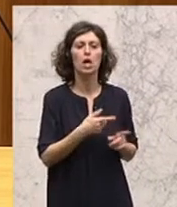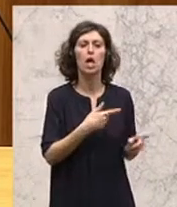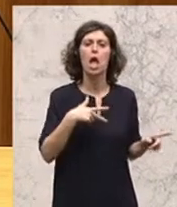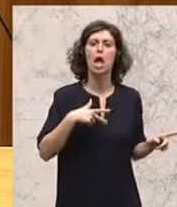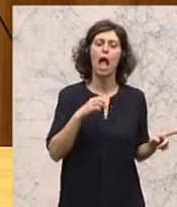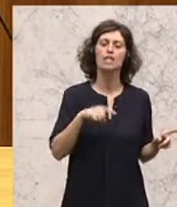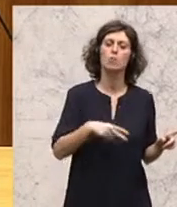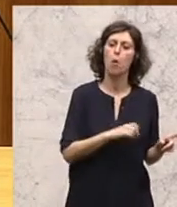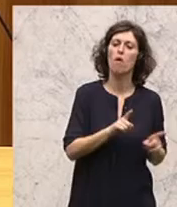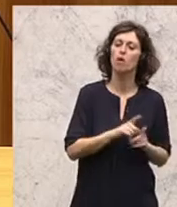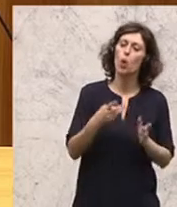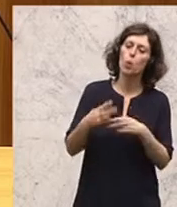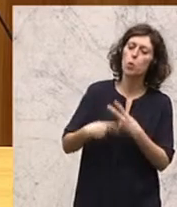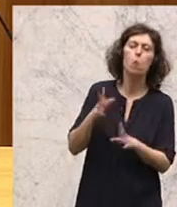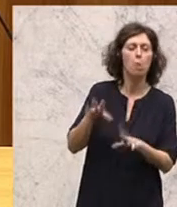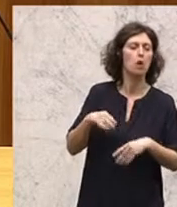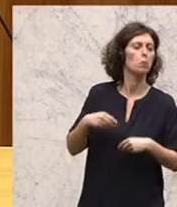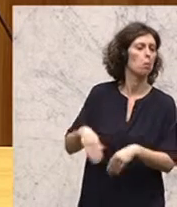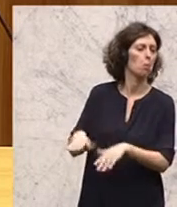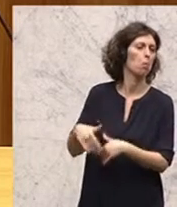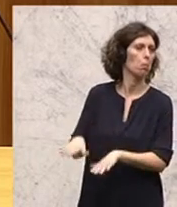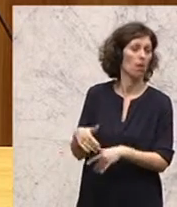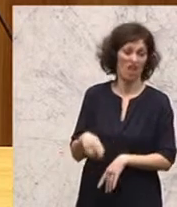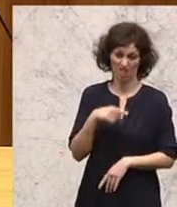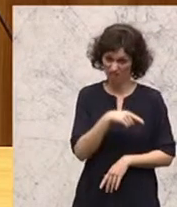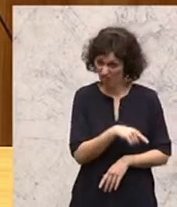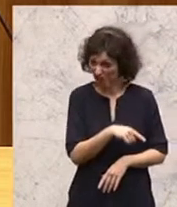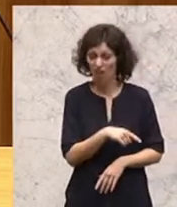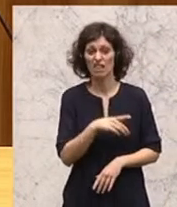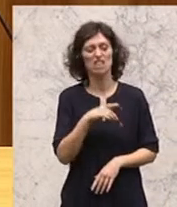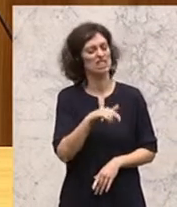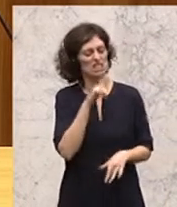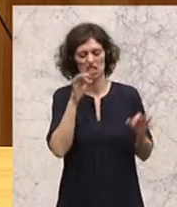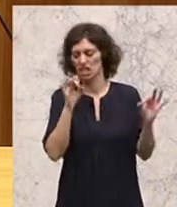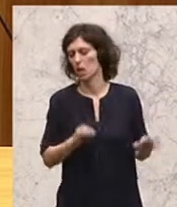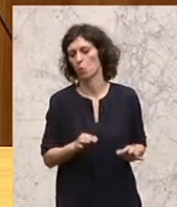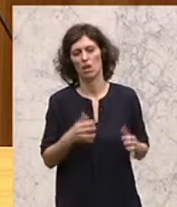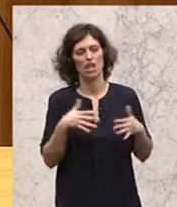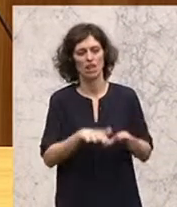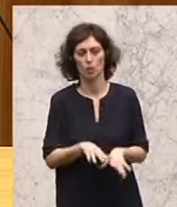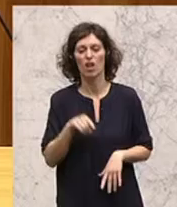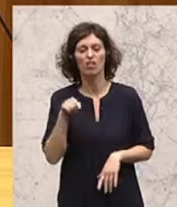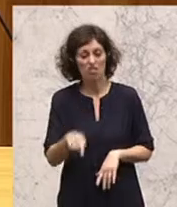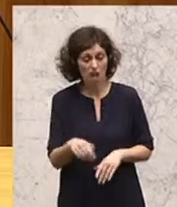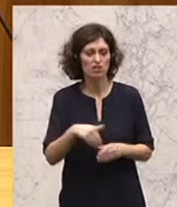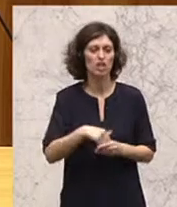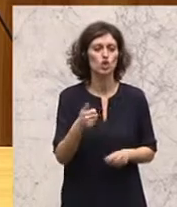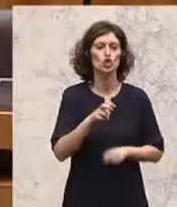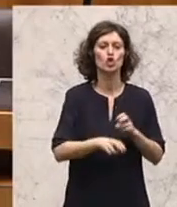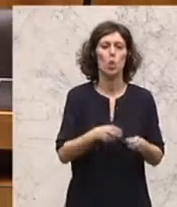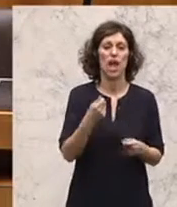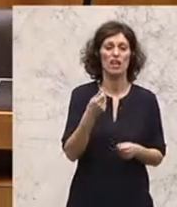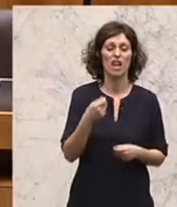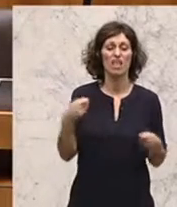die SPÖ. Das, Herr Minister, ist keine gelungene Integration. Das ist aus Steuergeldern